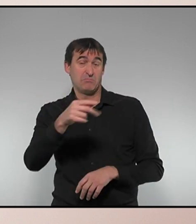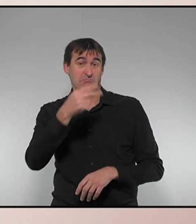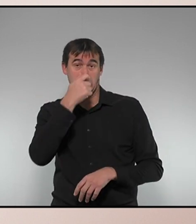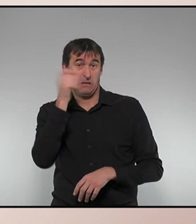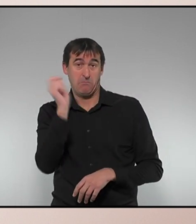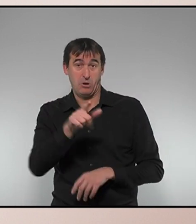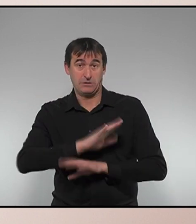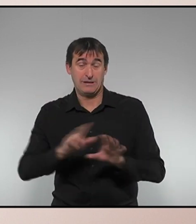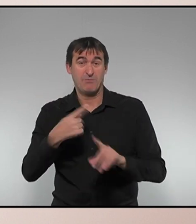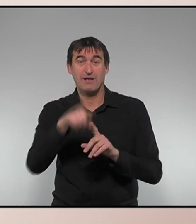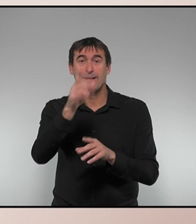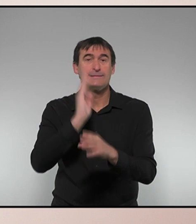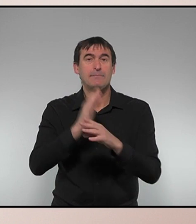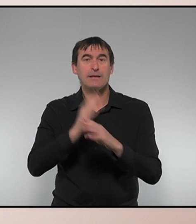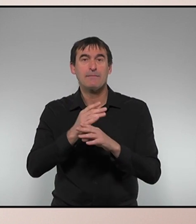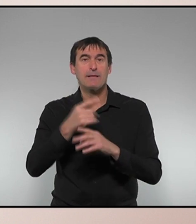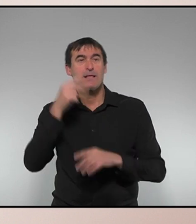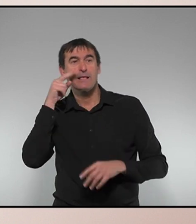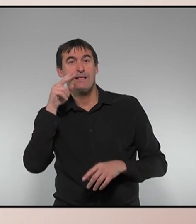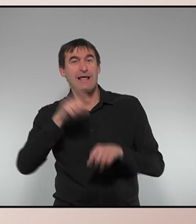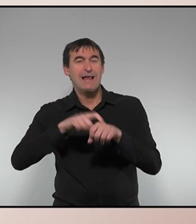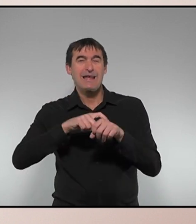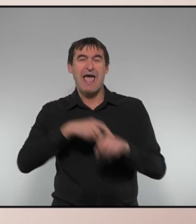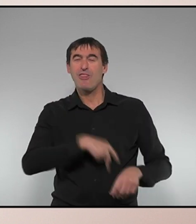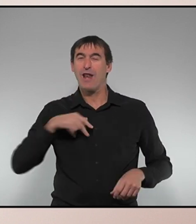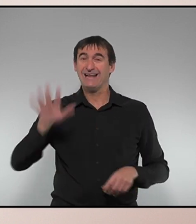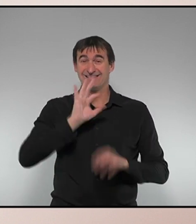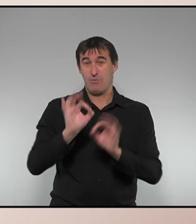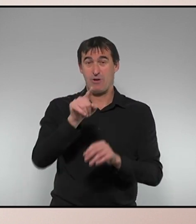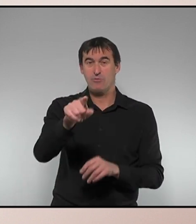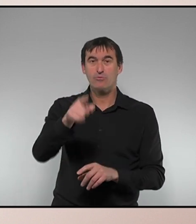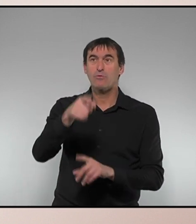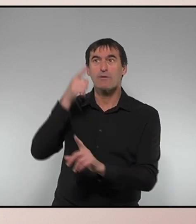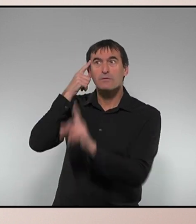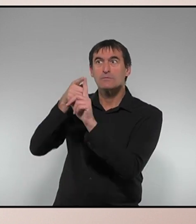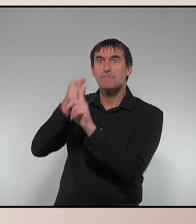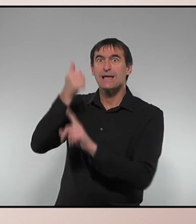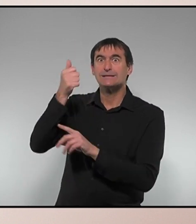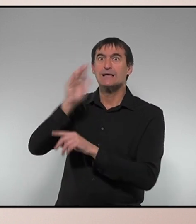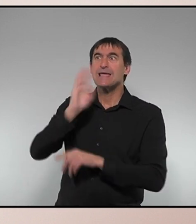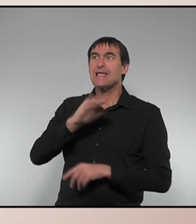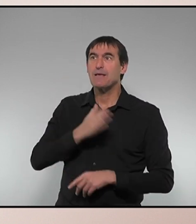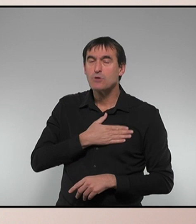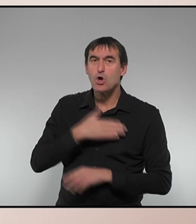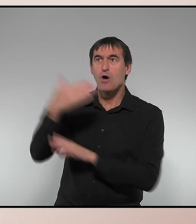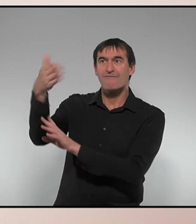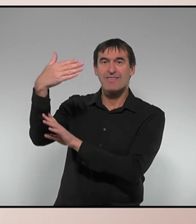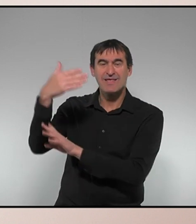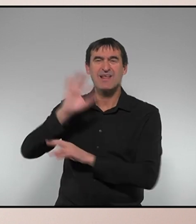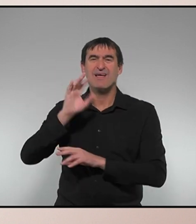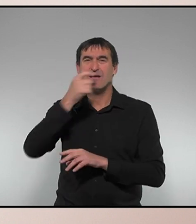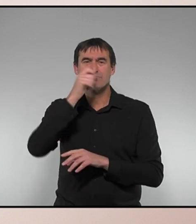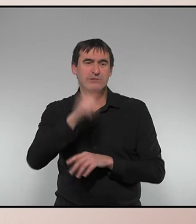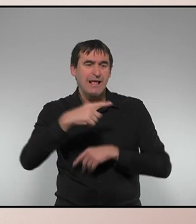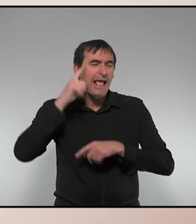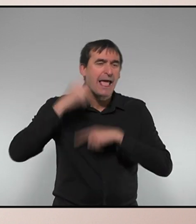fixa més, com sempre fan els nacionalistes com vostè, en els himnes i les banderes i no en les qüestions substantives que afecten el dia a dia de